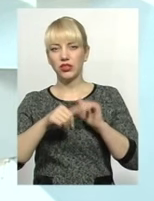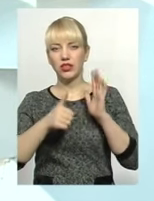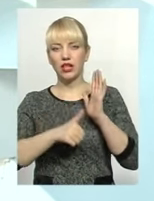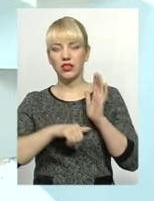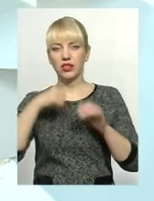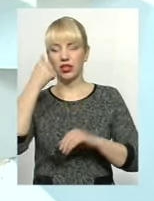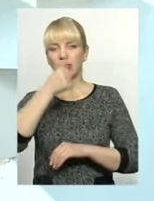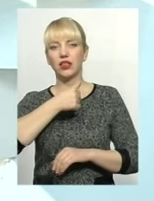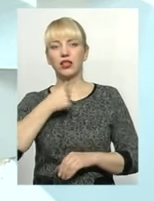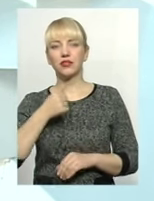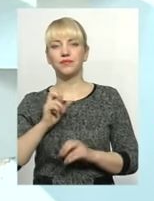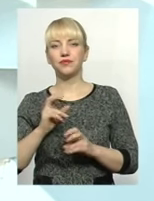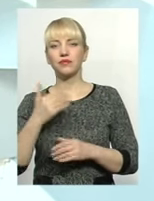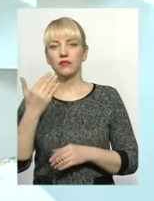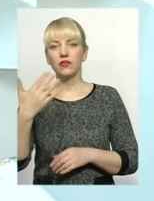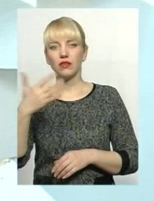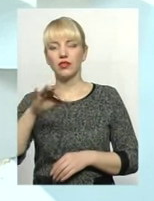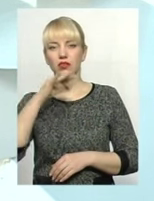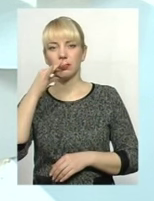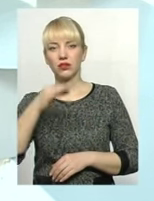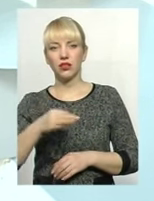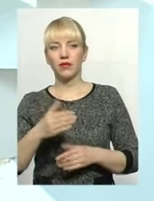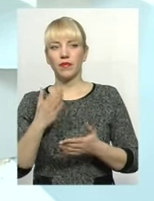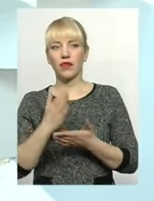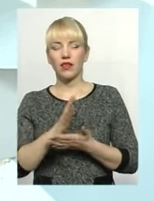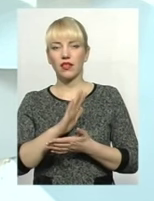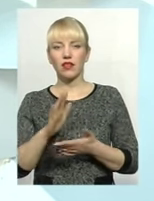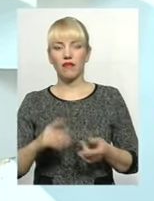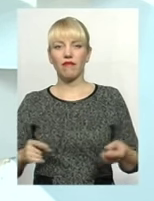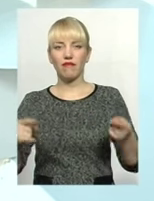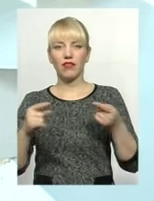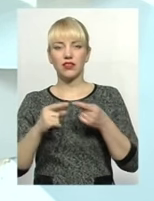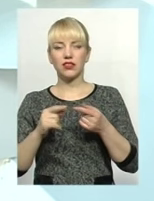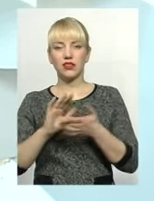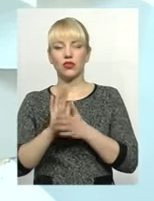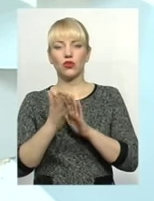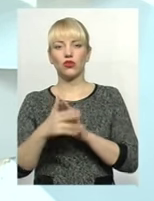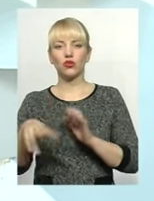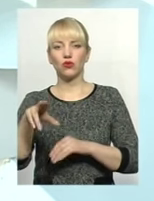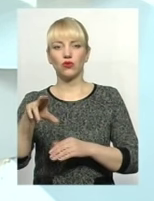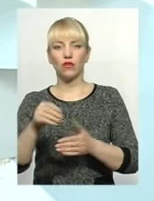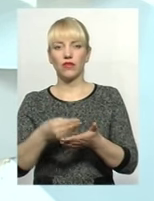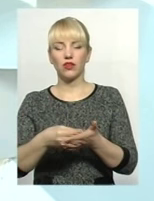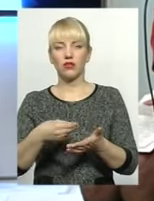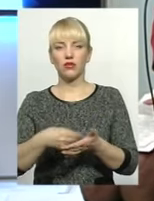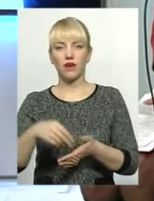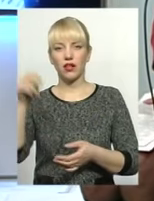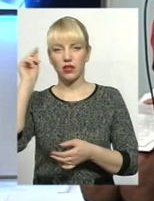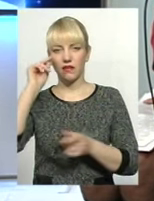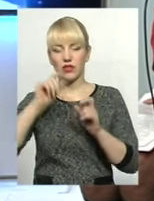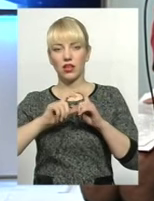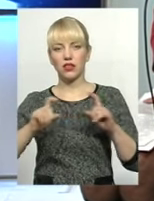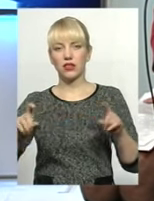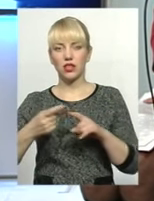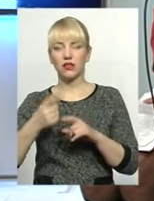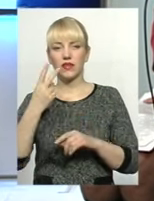як ви зазначили, склалася трохи невизначена ситуація щодо фінансування навчальних закладів. Так, із 28